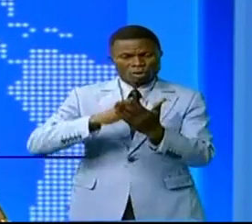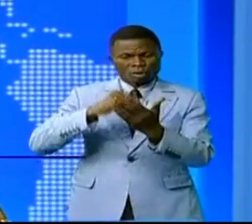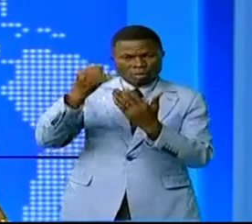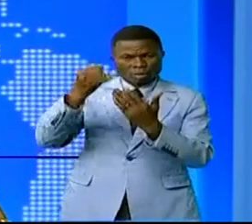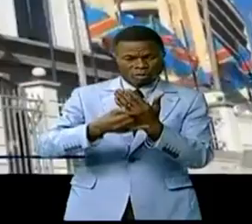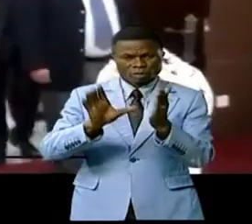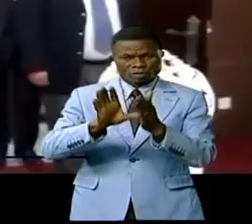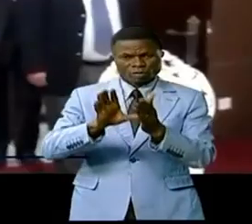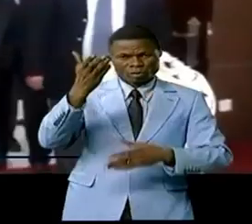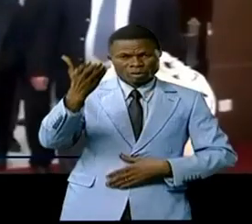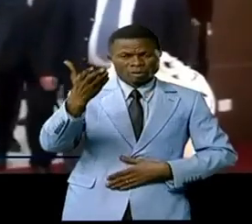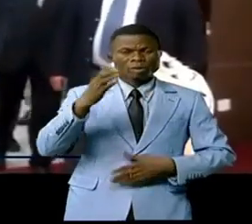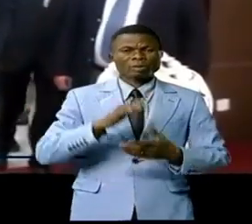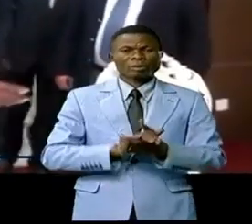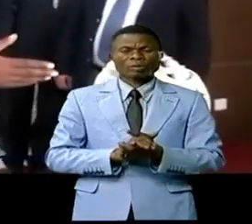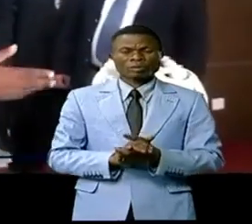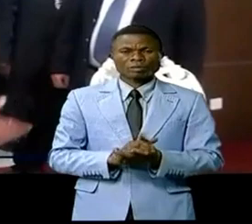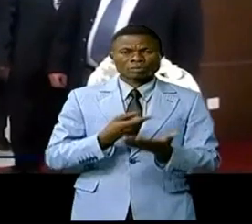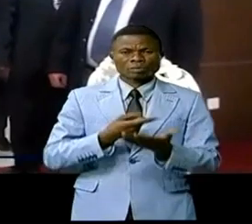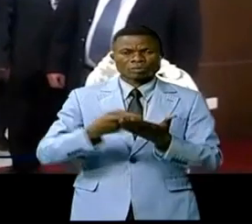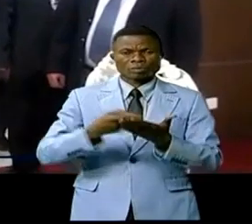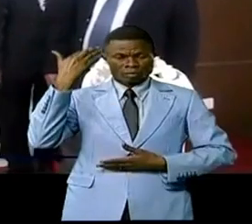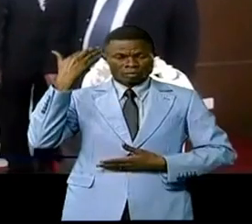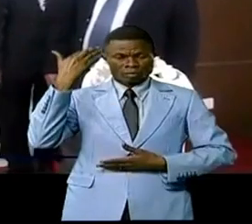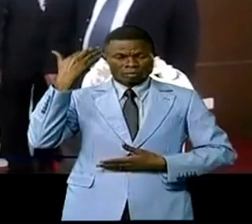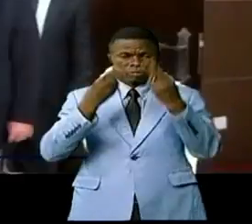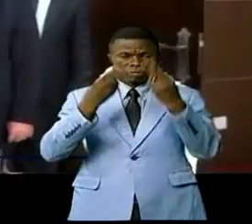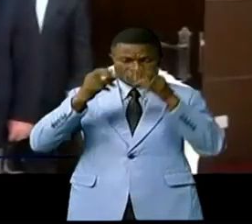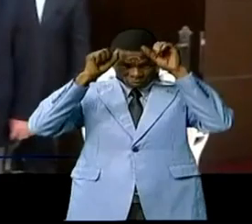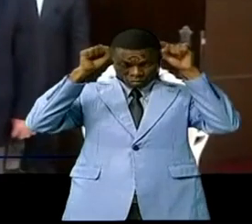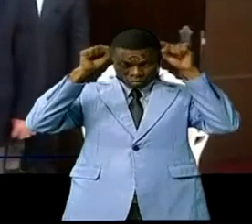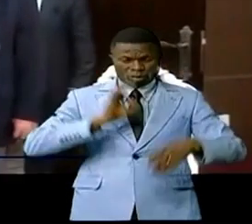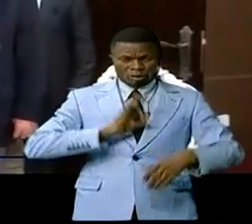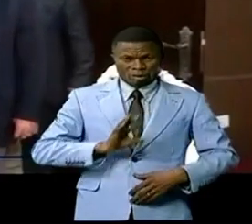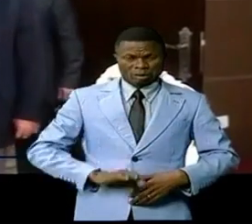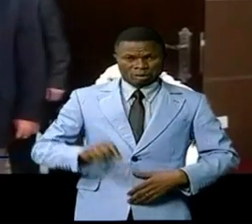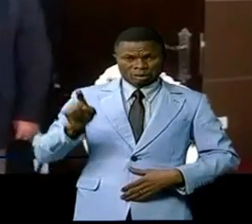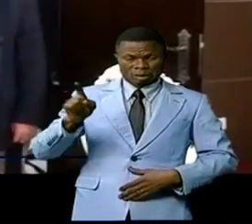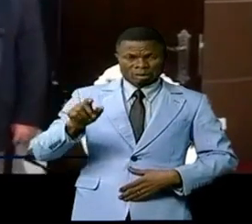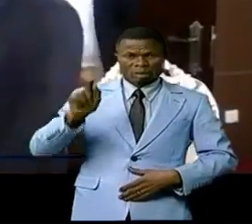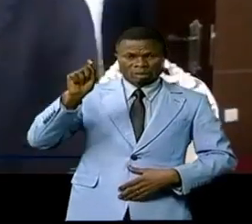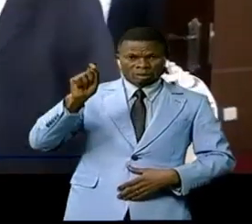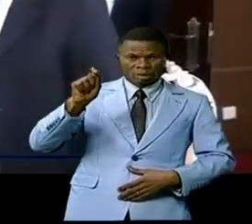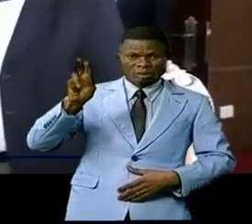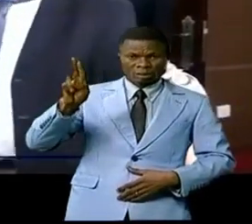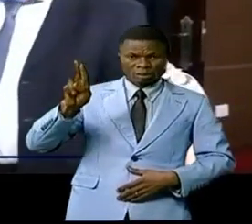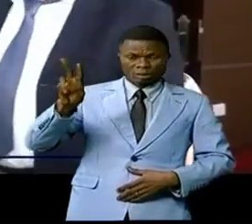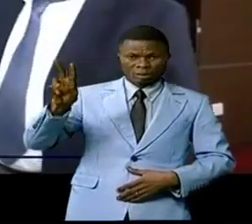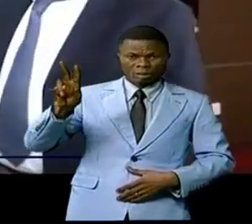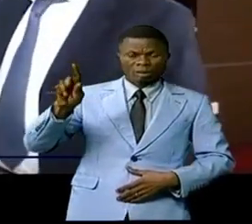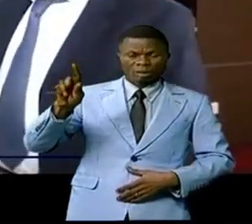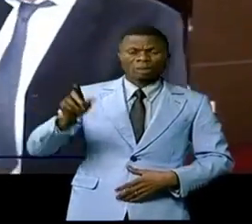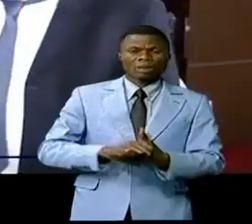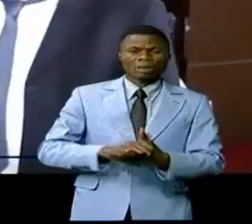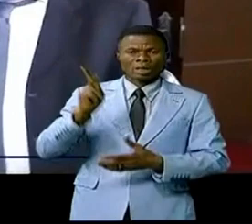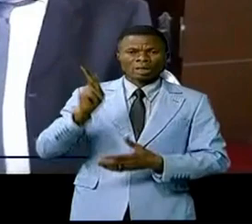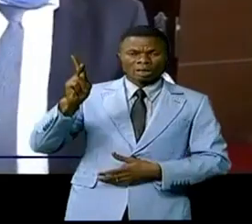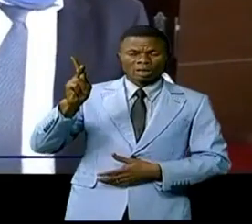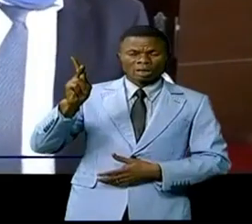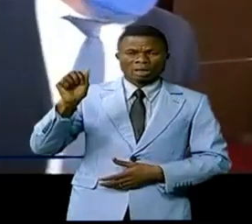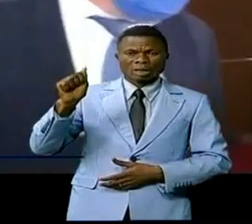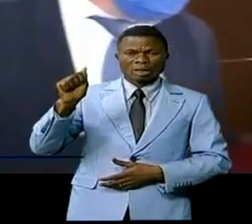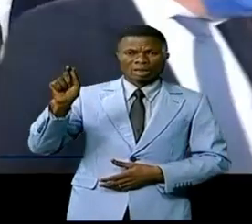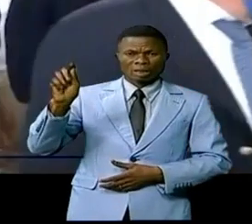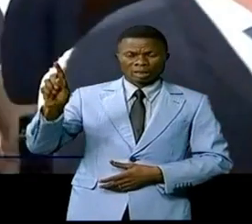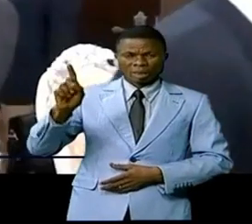Reportage. Quelques semaines après le passage du chef de l'État, Félix-Antoine Tshisekedi, au Qatar, où il a pris langue avec